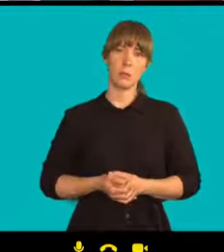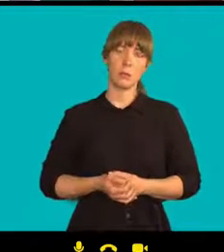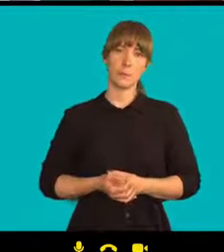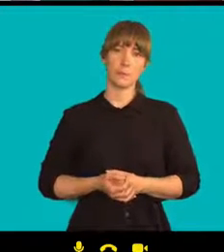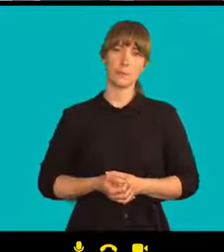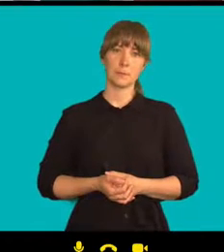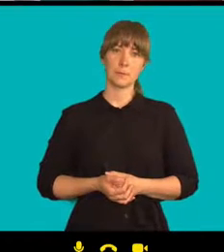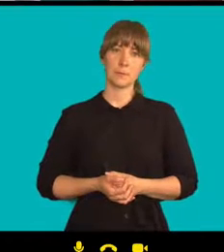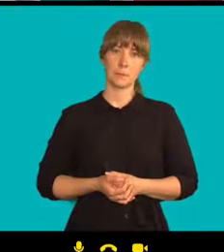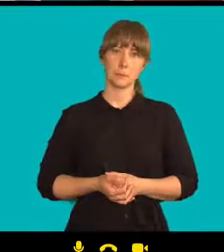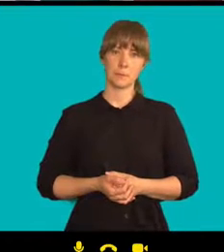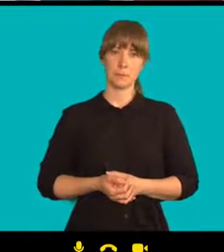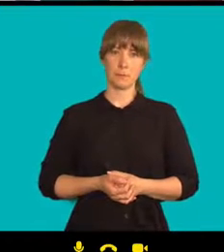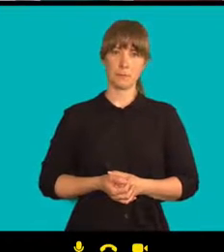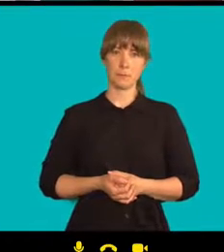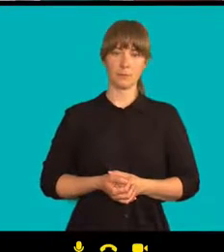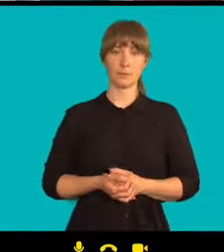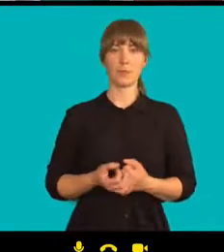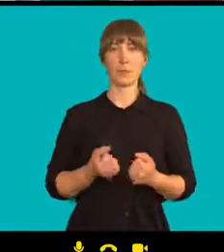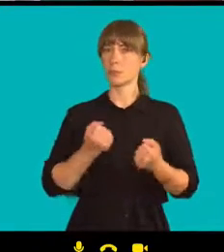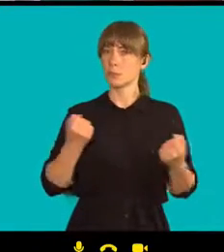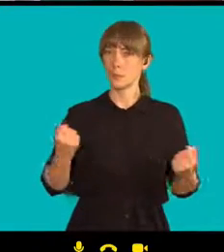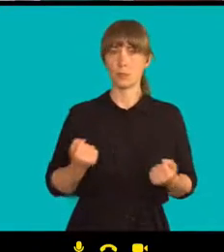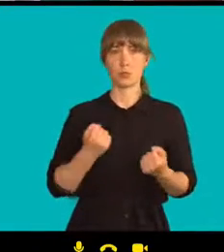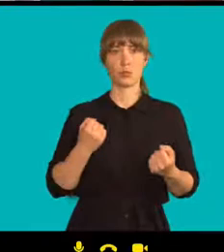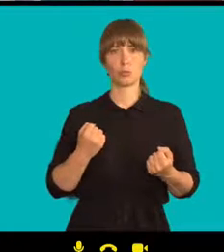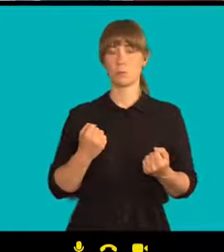snažím se přátelit se